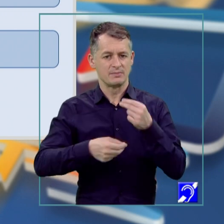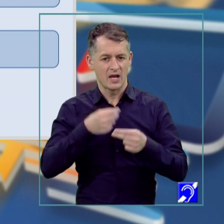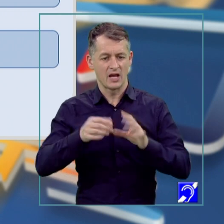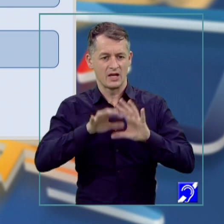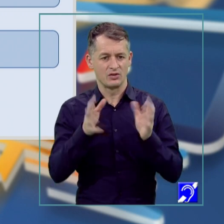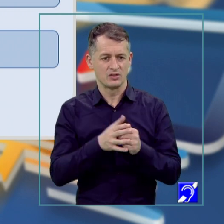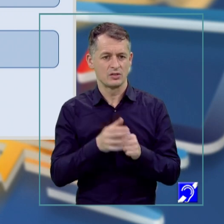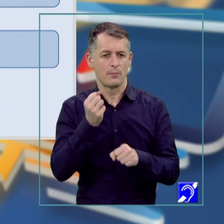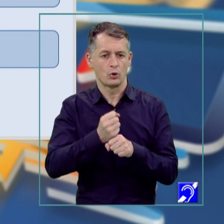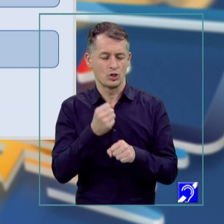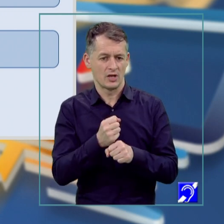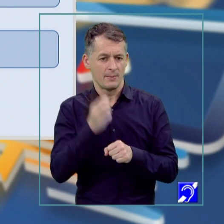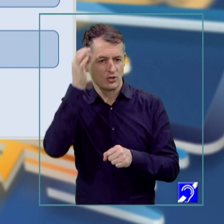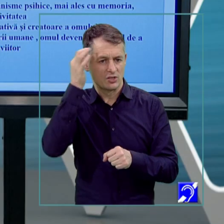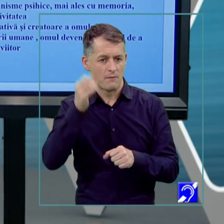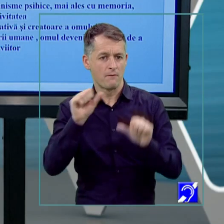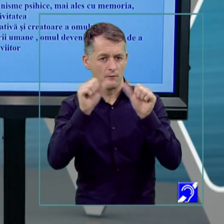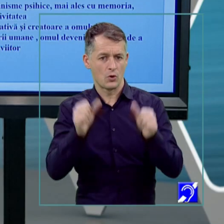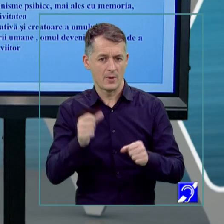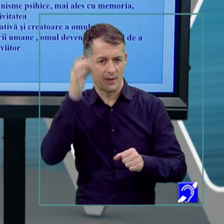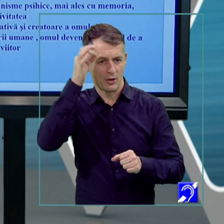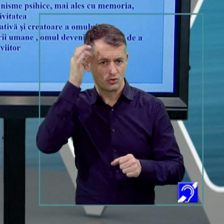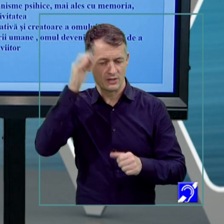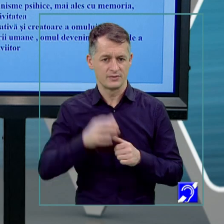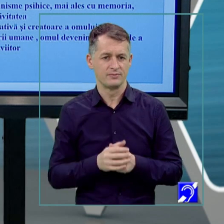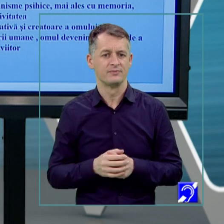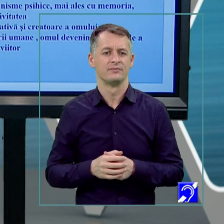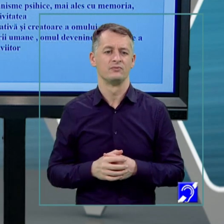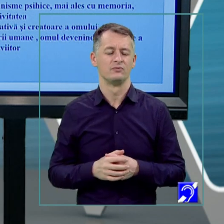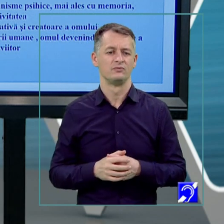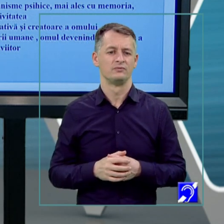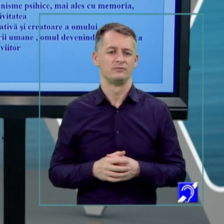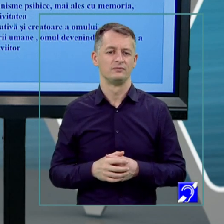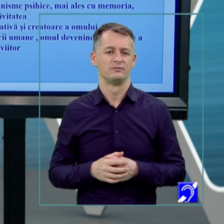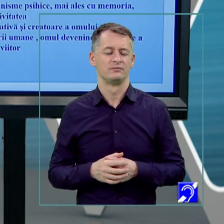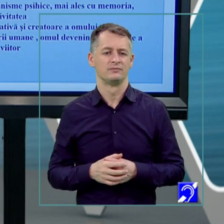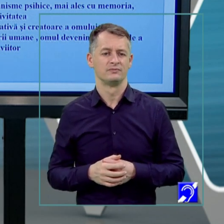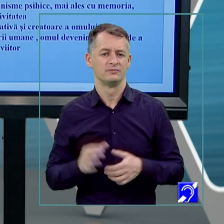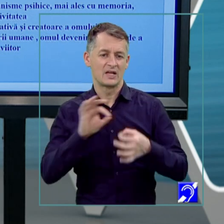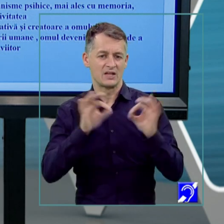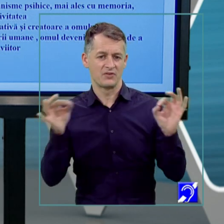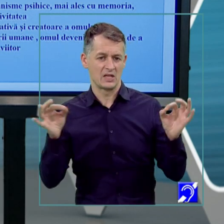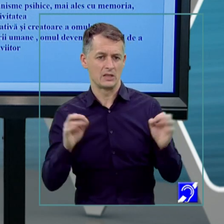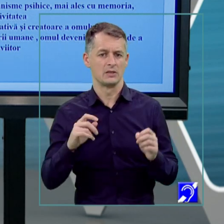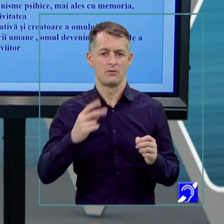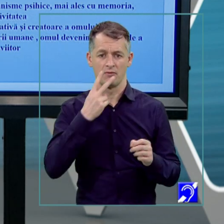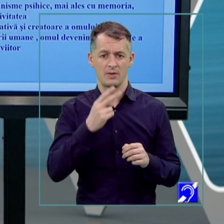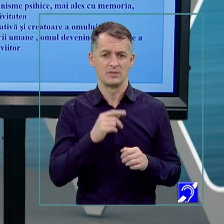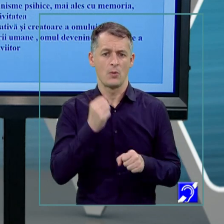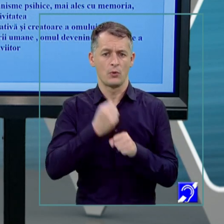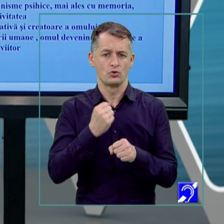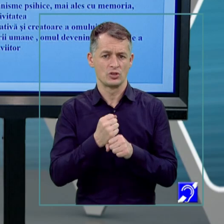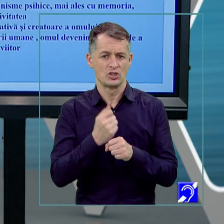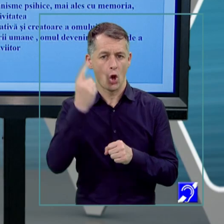procedeile imaginației și formele imaginației. La definirea imaginației vedem foarte clar că este un proces psihicognitiv